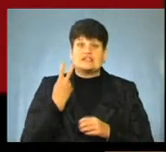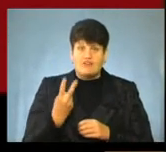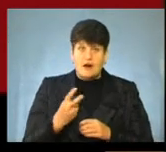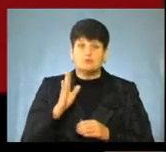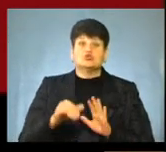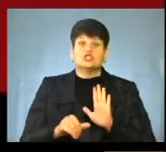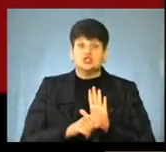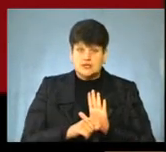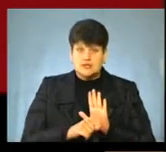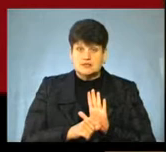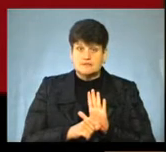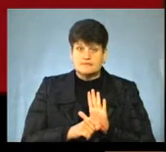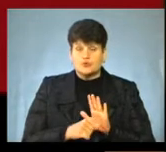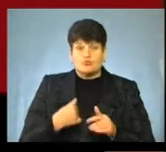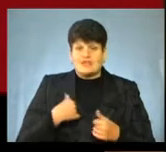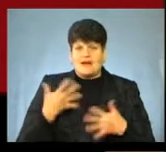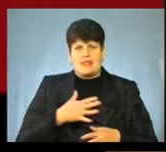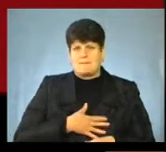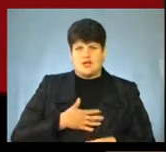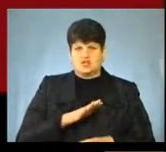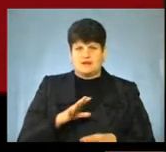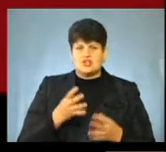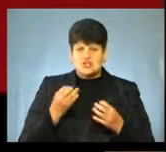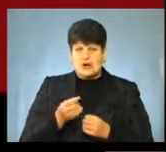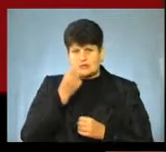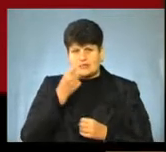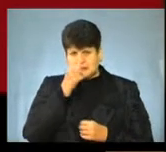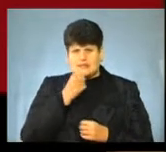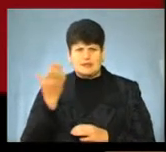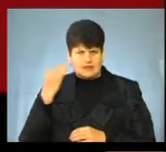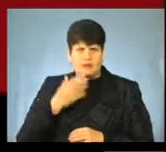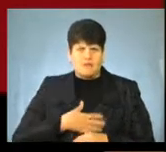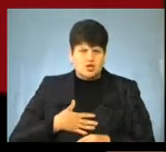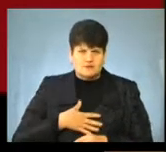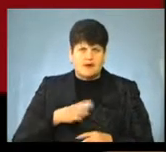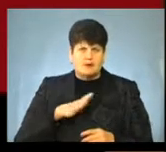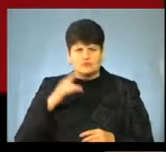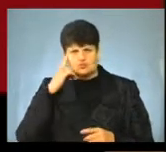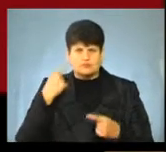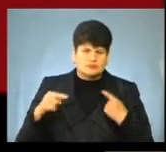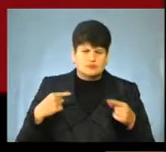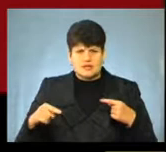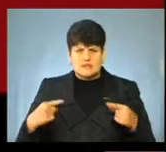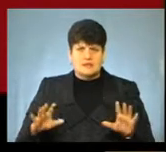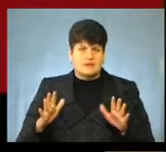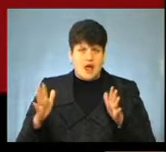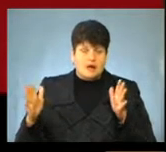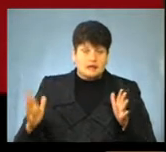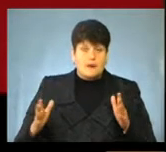шість, тому я вже не переживаю. Ще якщо місяць назад я переживав, думаю про всякі варіанти. Як куди там